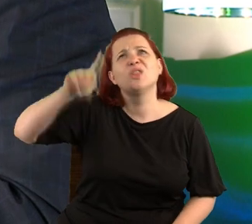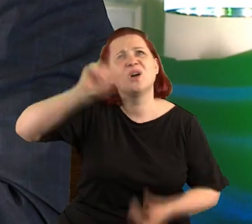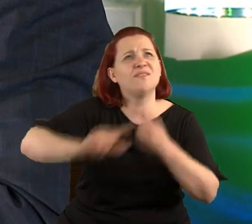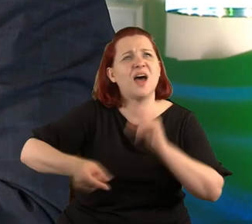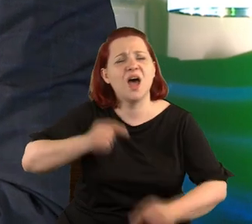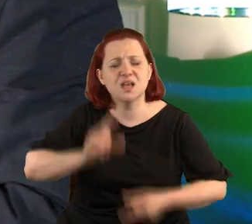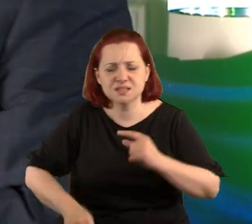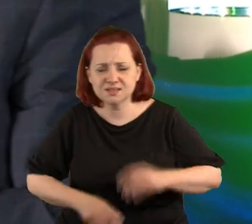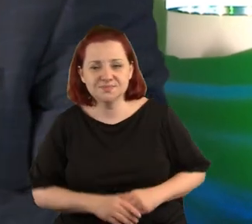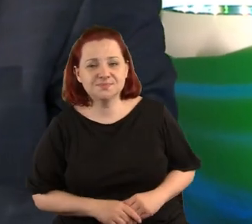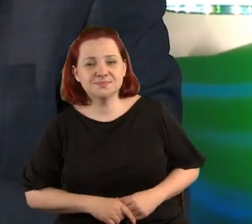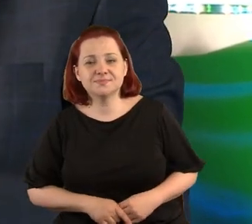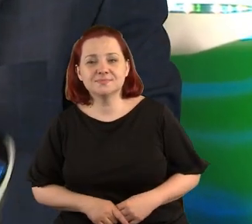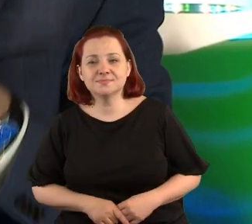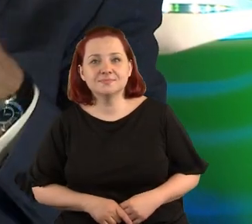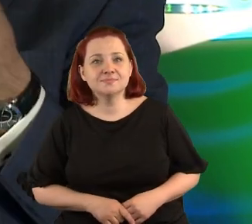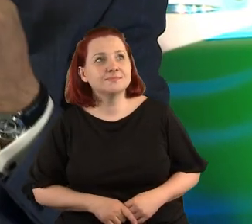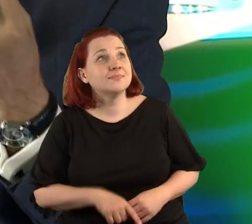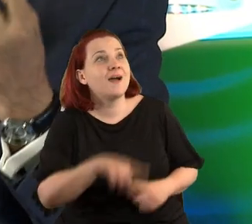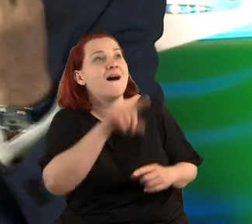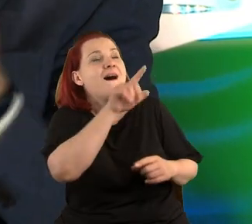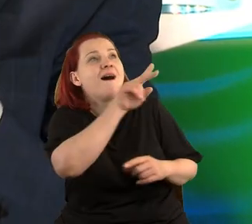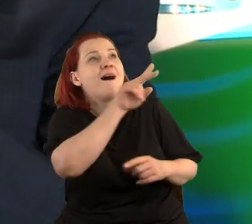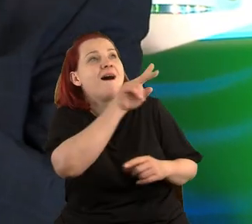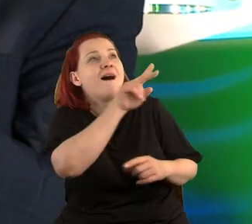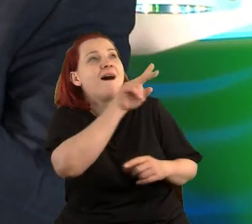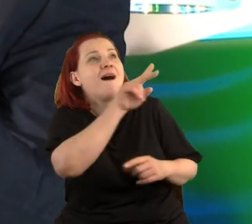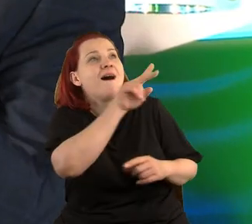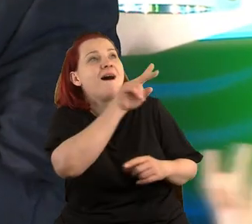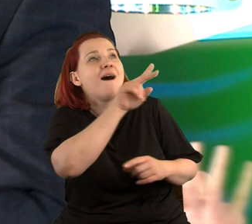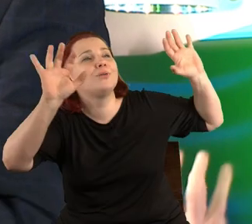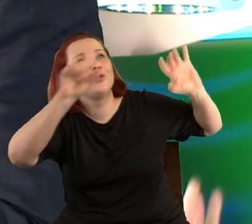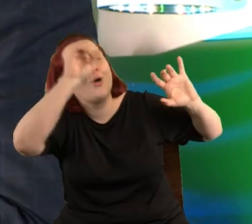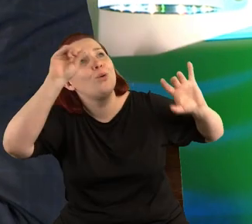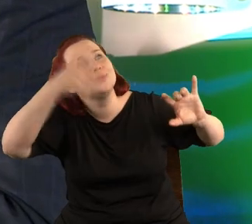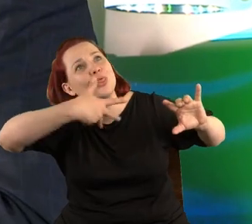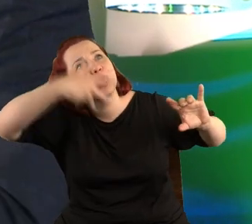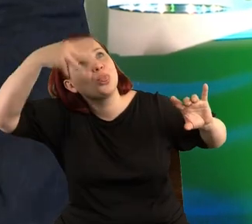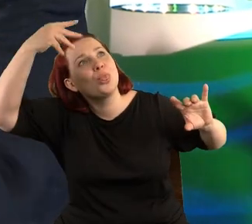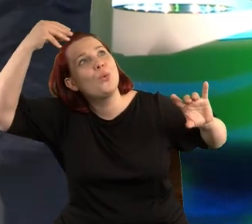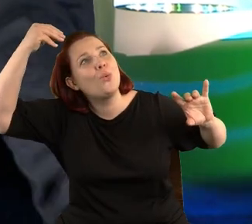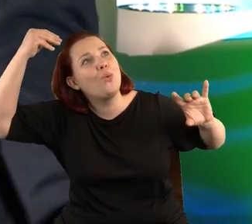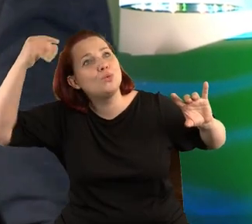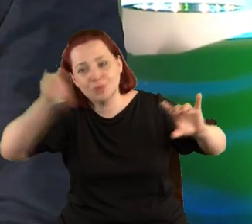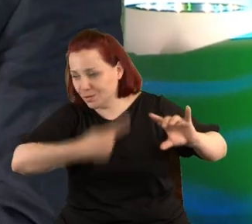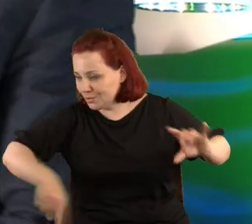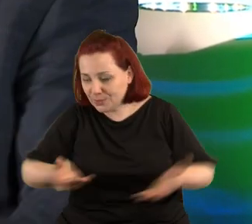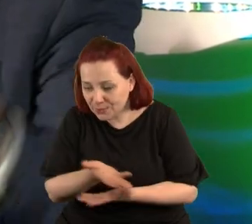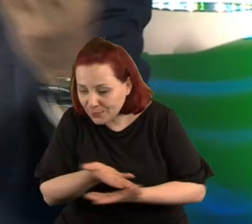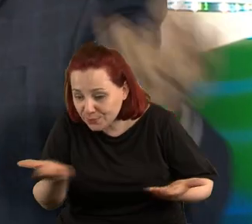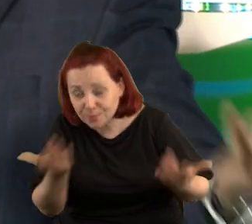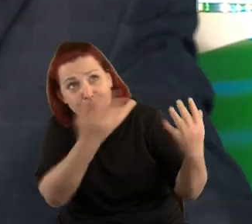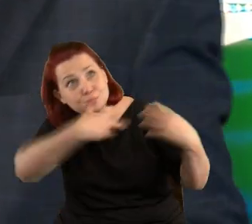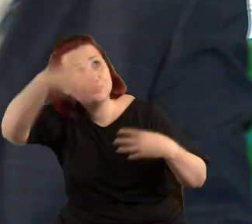gwiazdy, a każda z tych gwiazd to jest ludzka dusza, której już między nami nie ma.